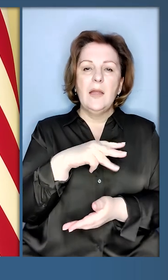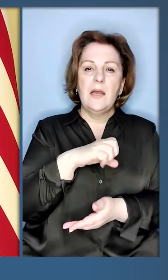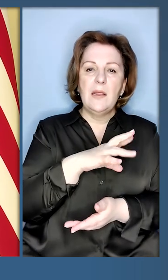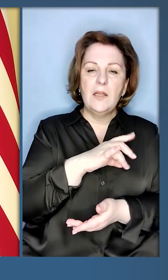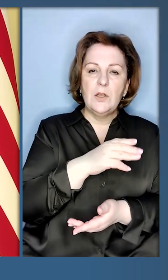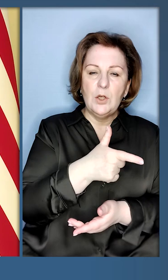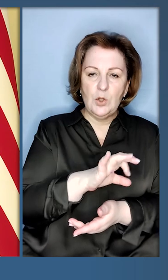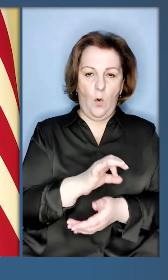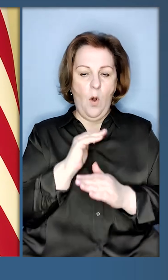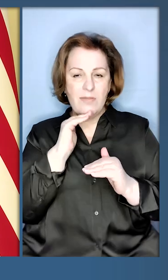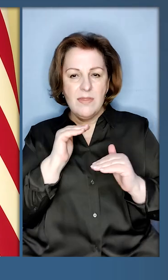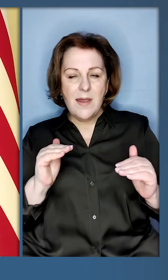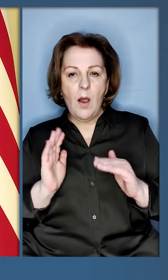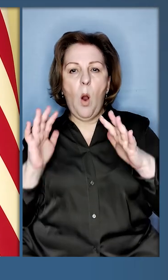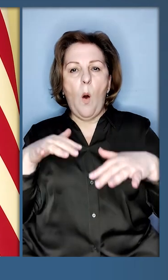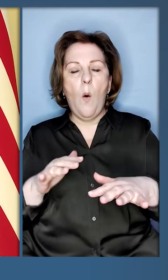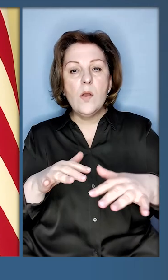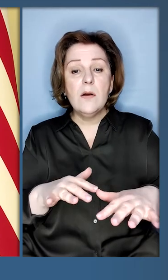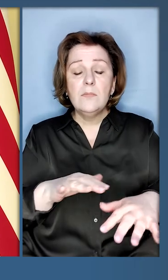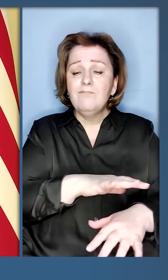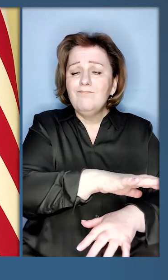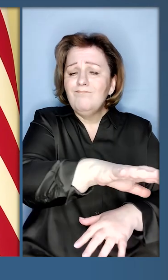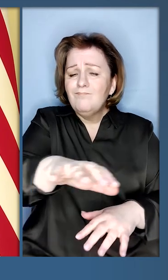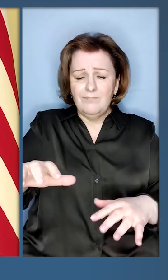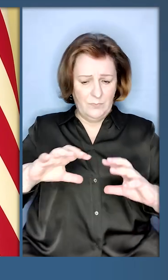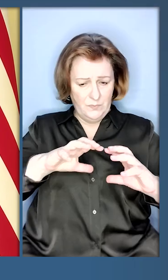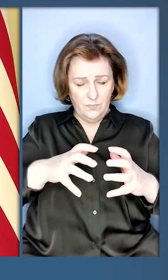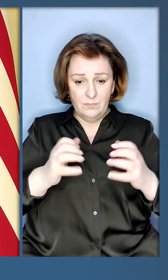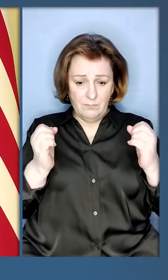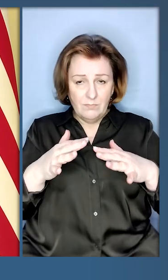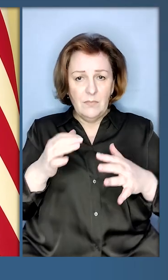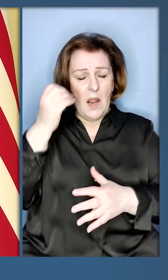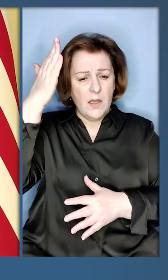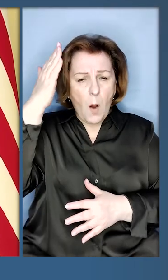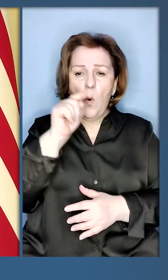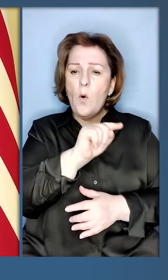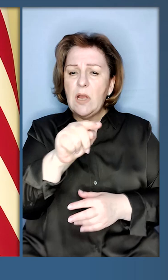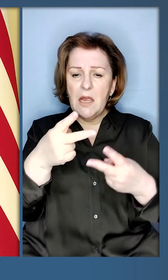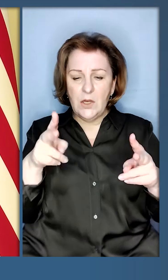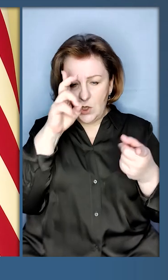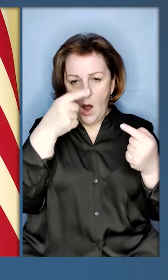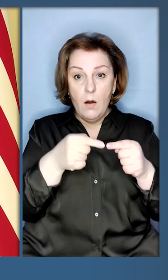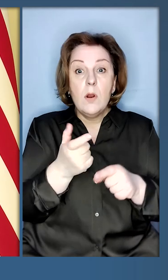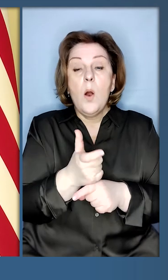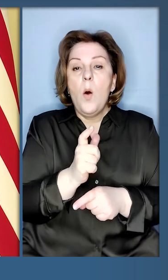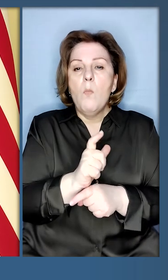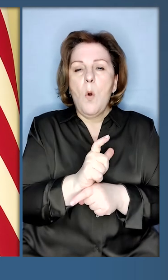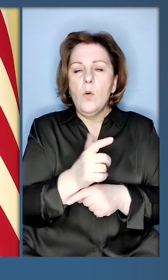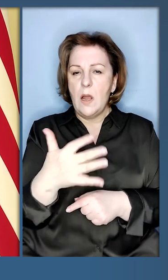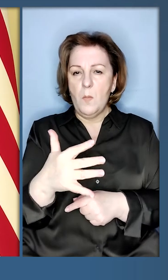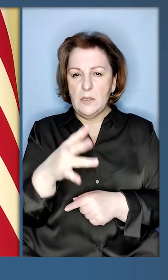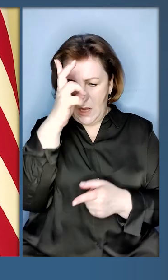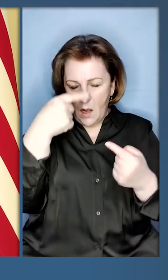океану по всьому світу. Японія, інші країни, понад 50